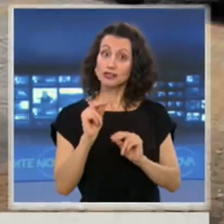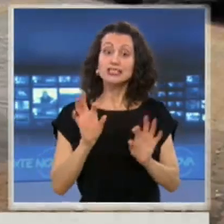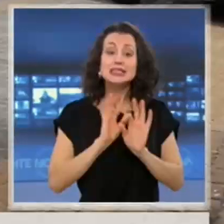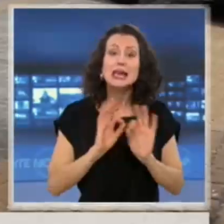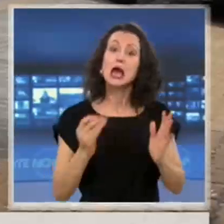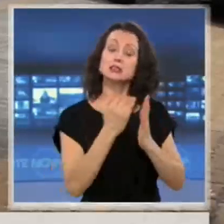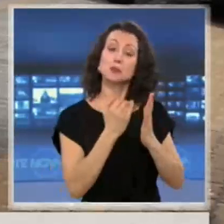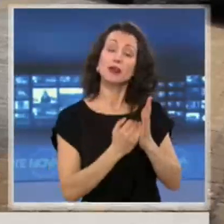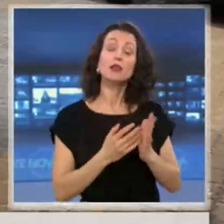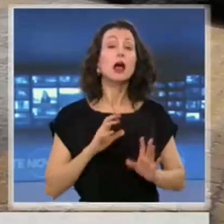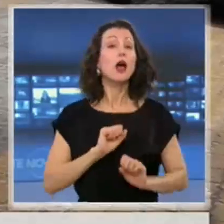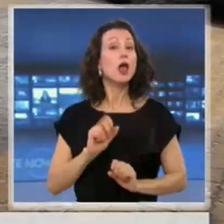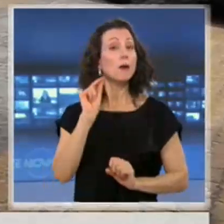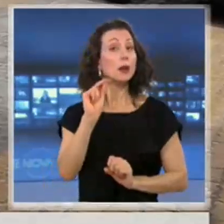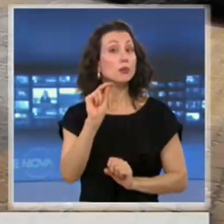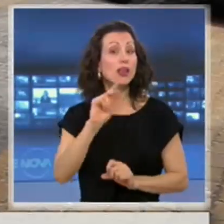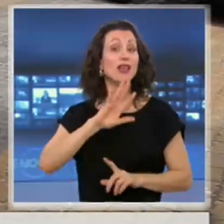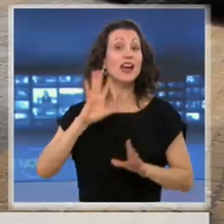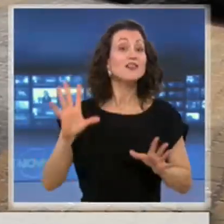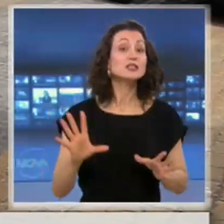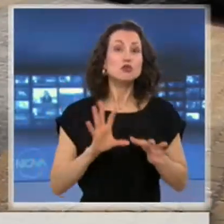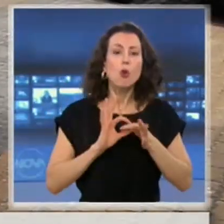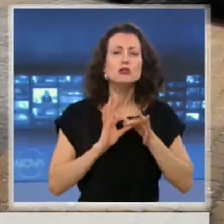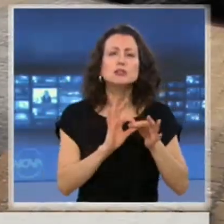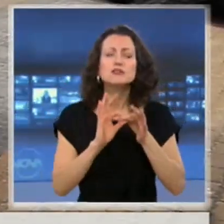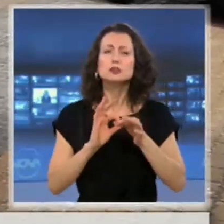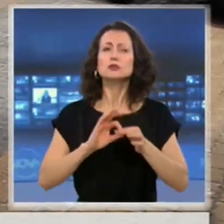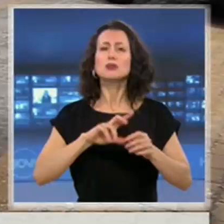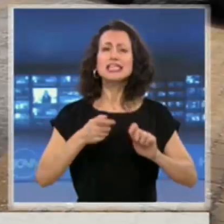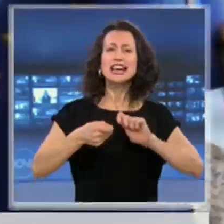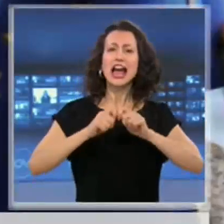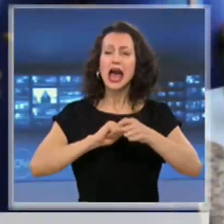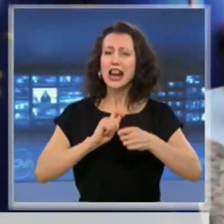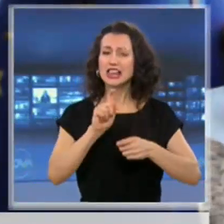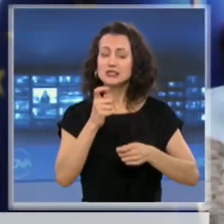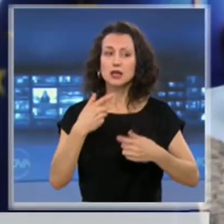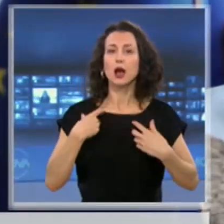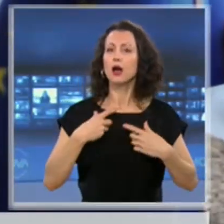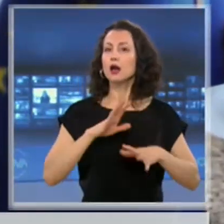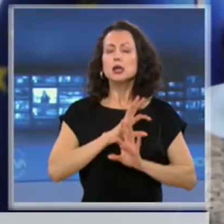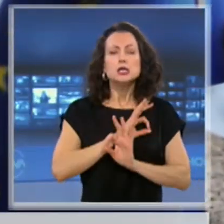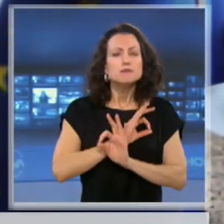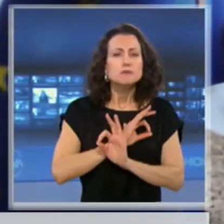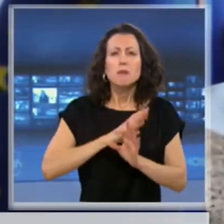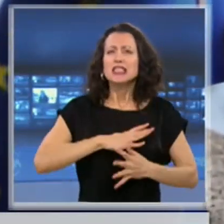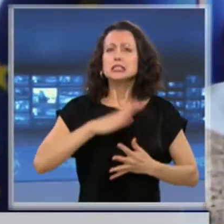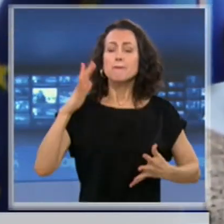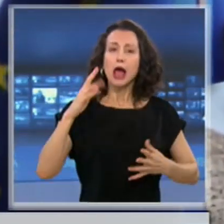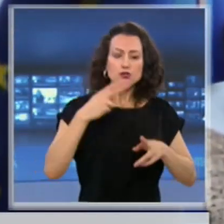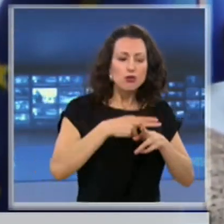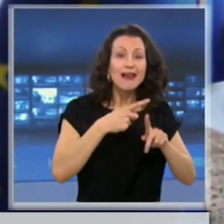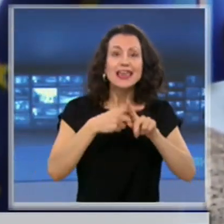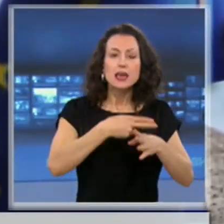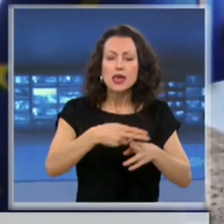спазват. Всичко, което е свързано с това да се гарантира максимално хигиената и спазването на